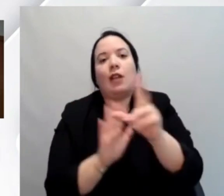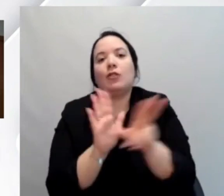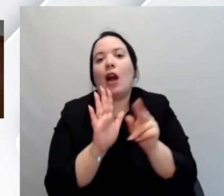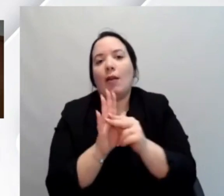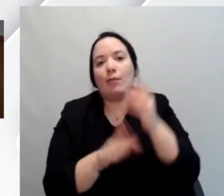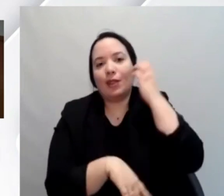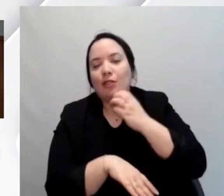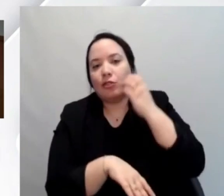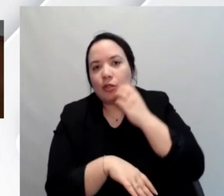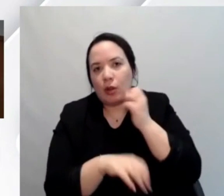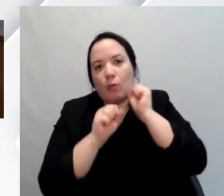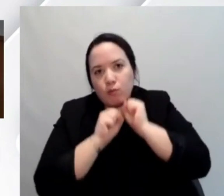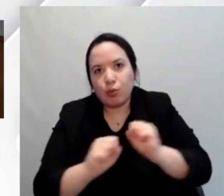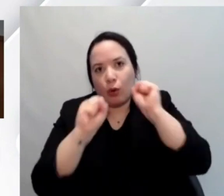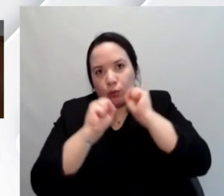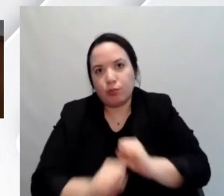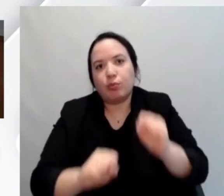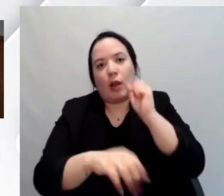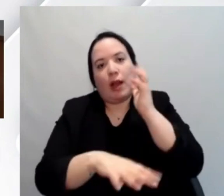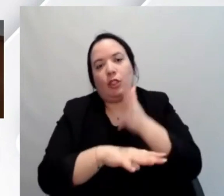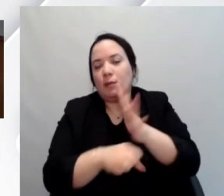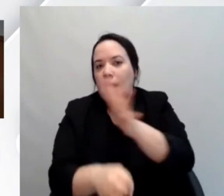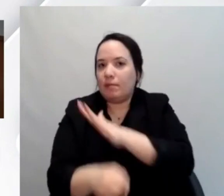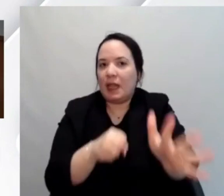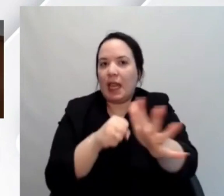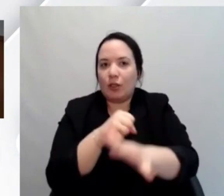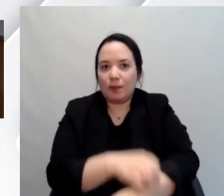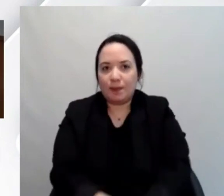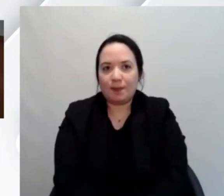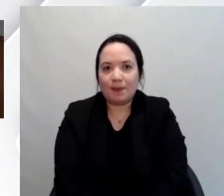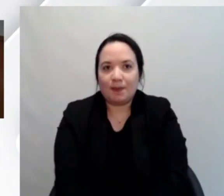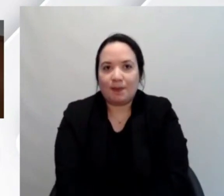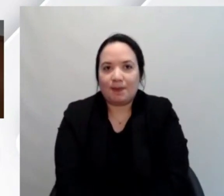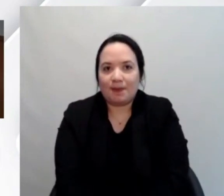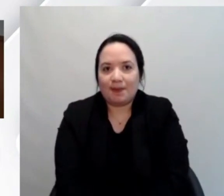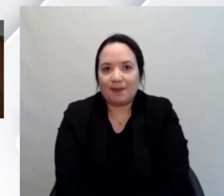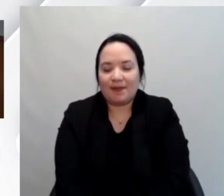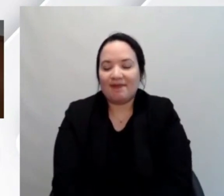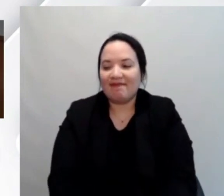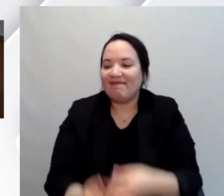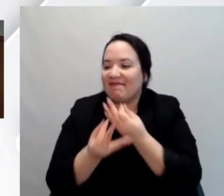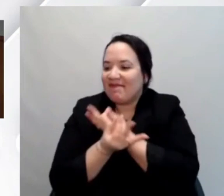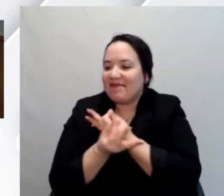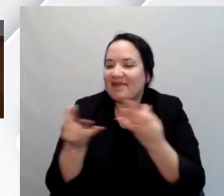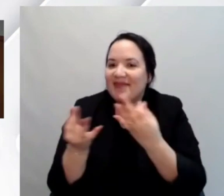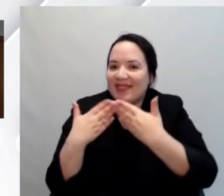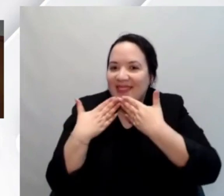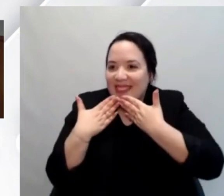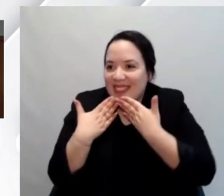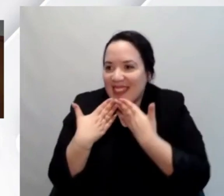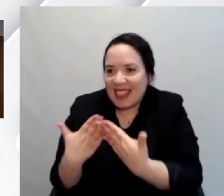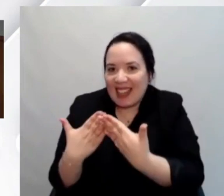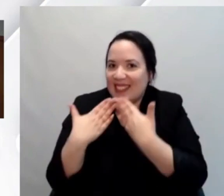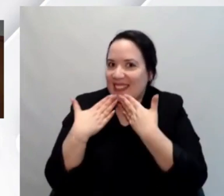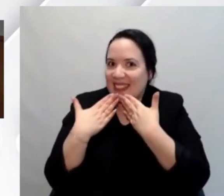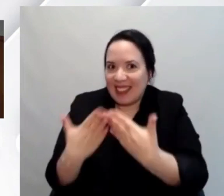in modo pienamente accessibile. Bene, grazie, sei stato più rapido dei dieci